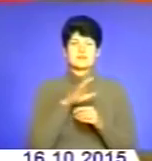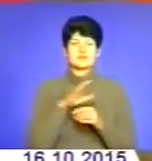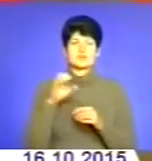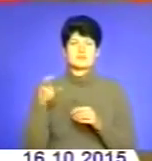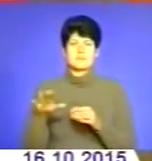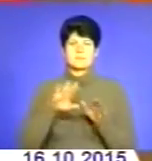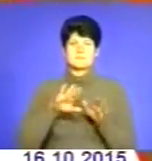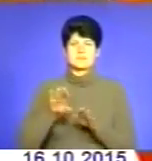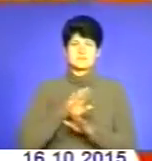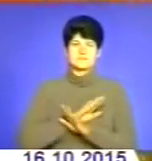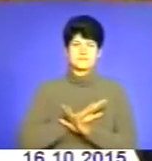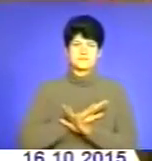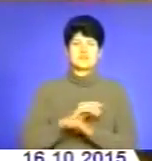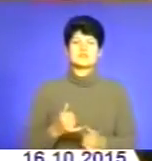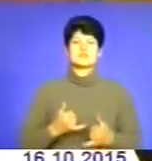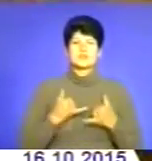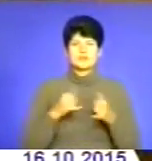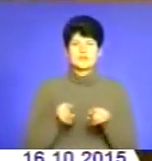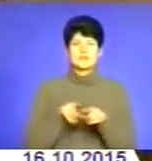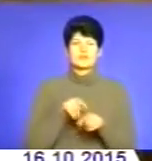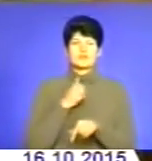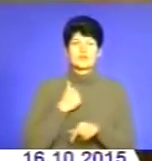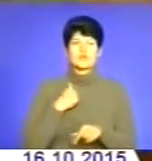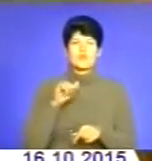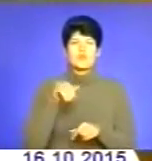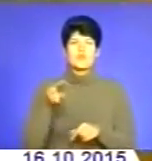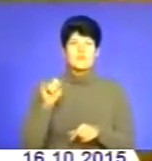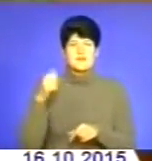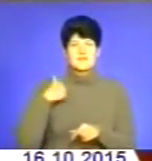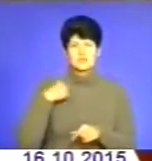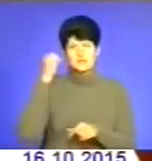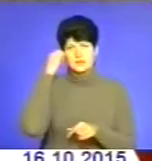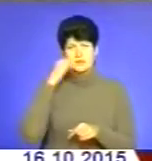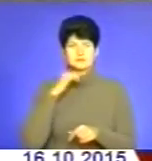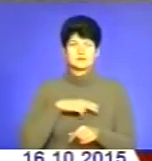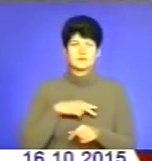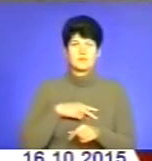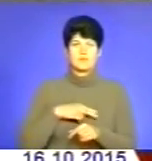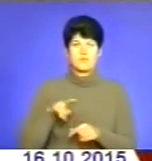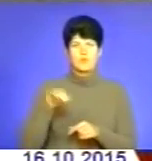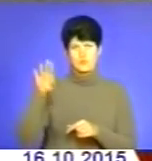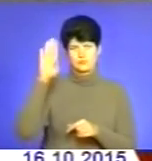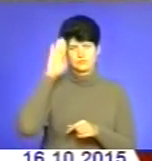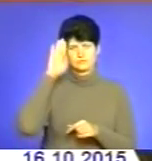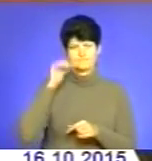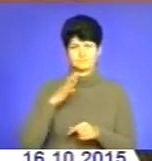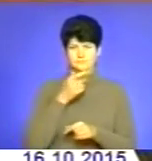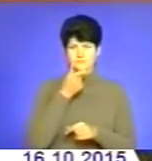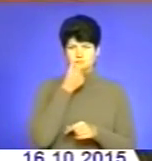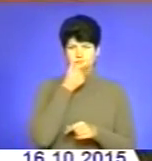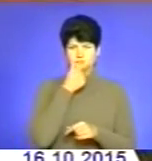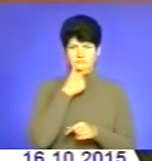посмертно. Вшанували цього дня і вояків УПА. Військові дякували за винагороди по-чоловічому. Стримано. Від